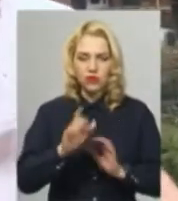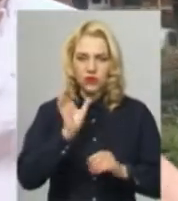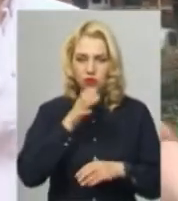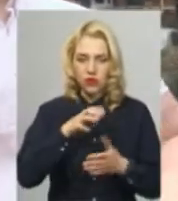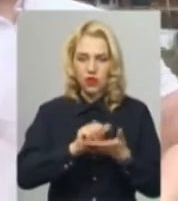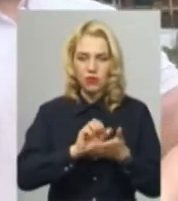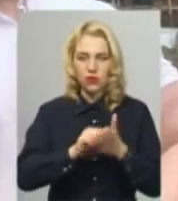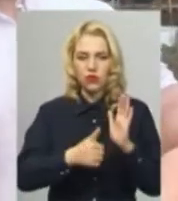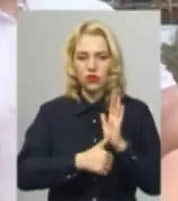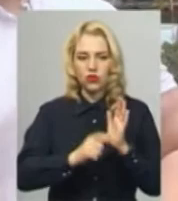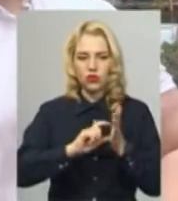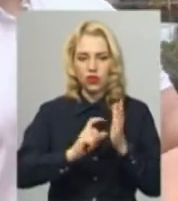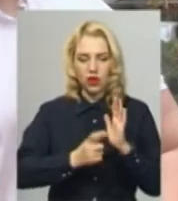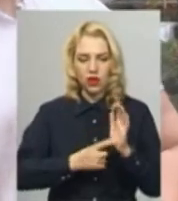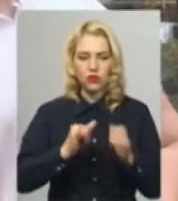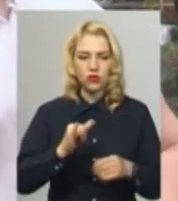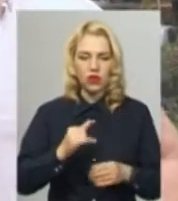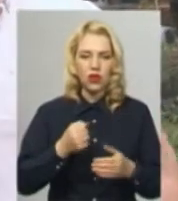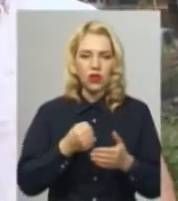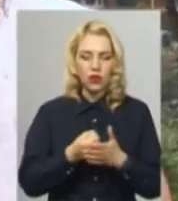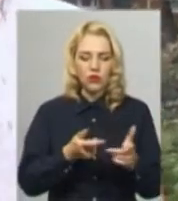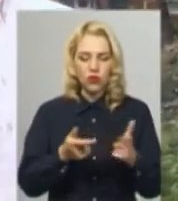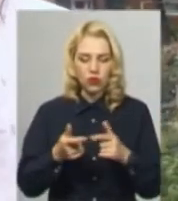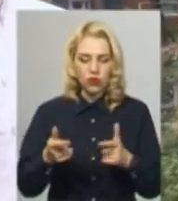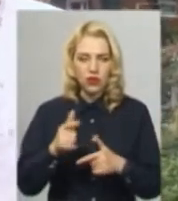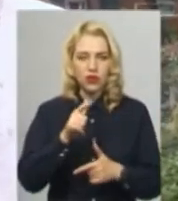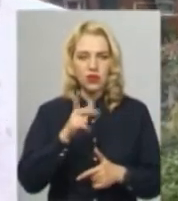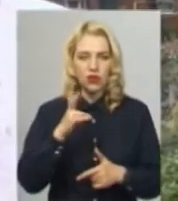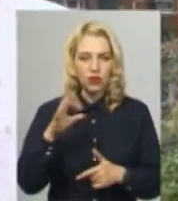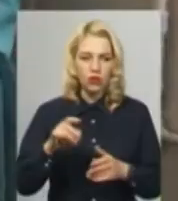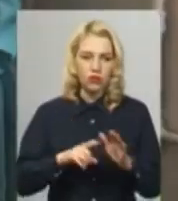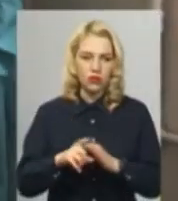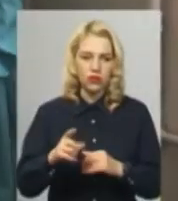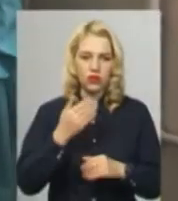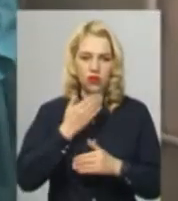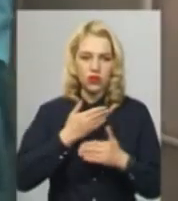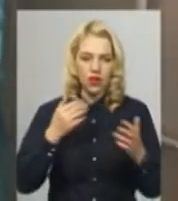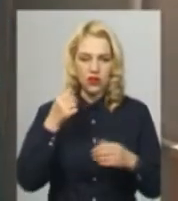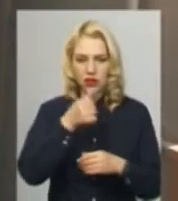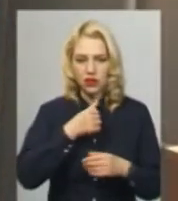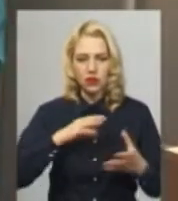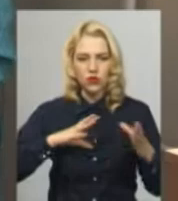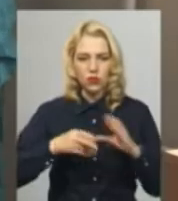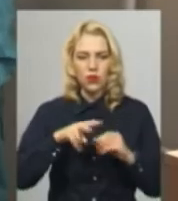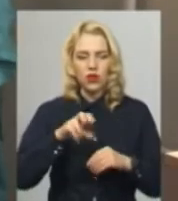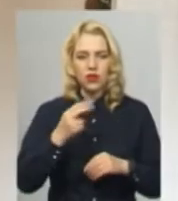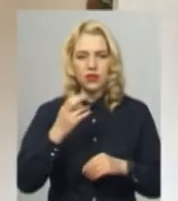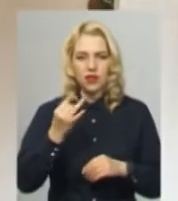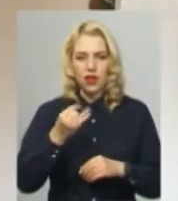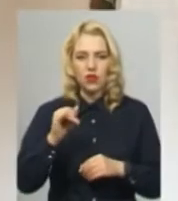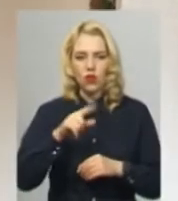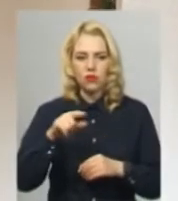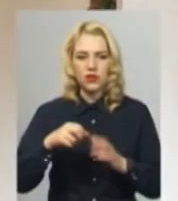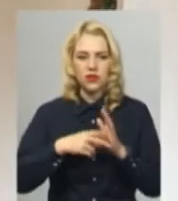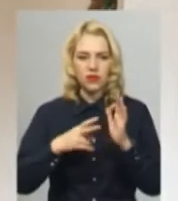класу шостого, а до підготовки ЗНО я почав останній рік готуватися. Всього у ліцеї номер 17, на базі